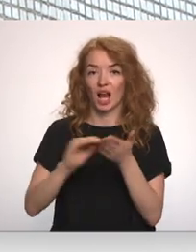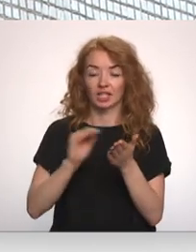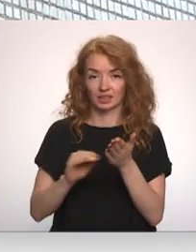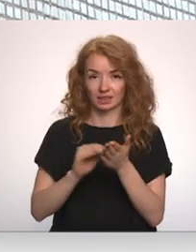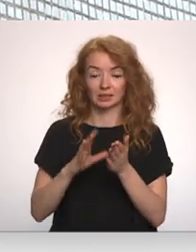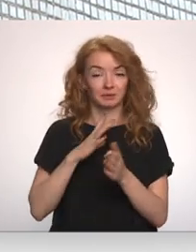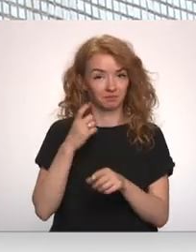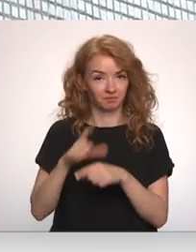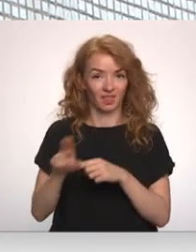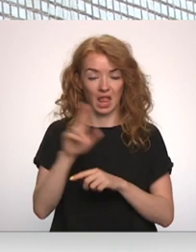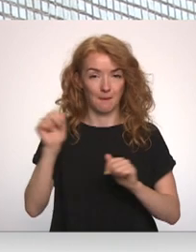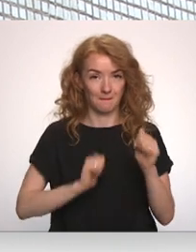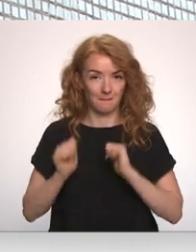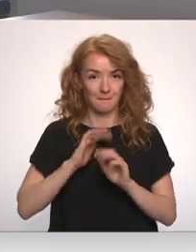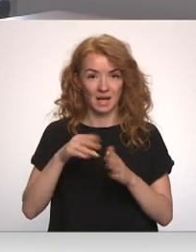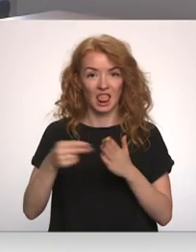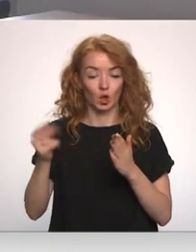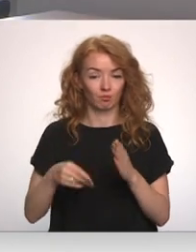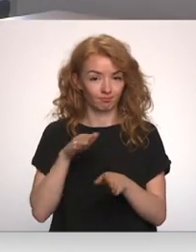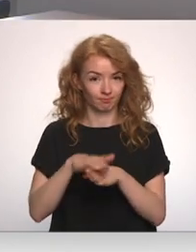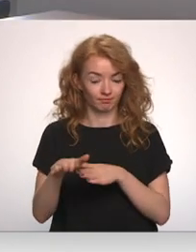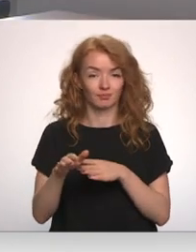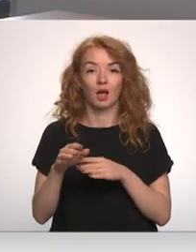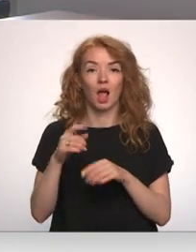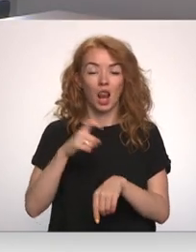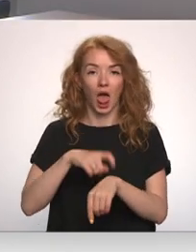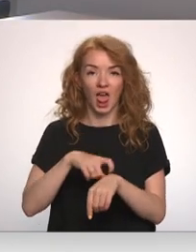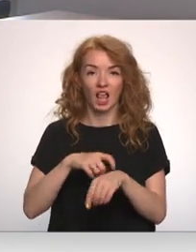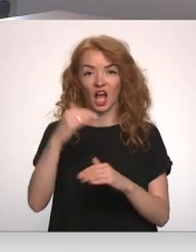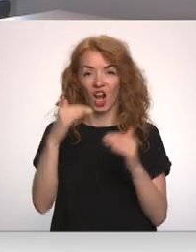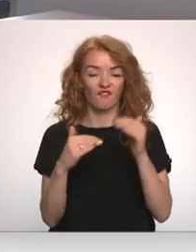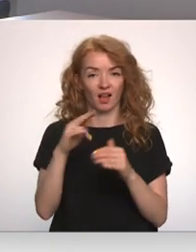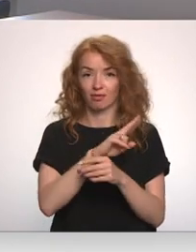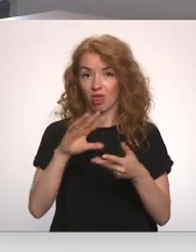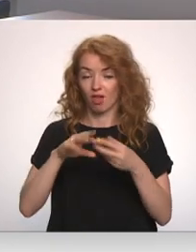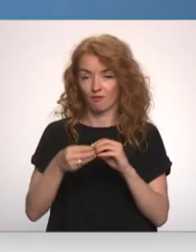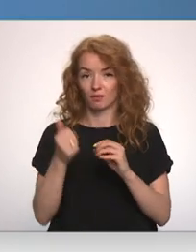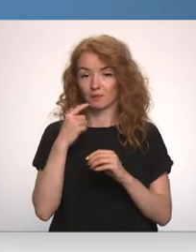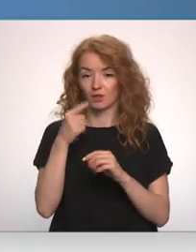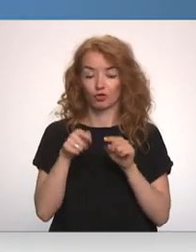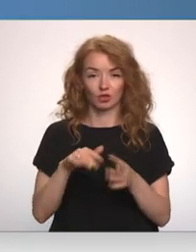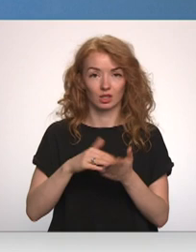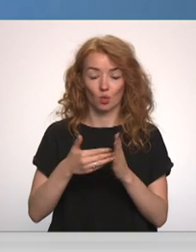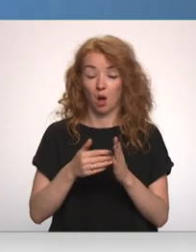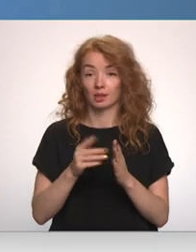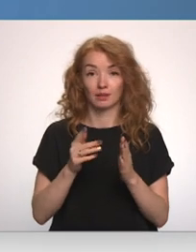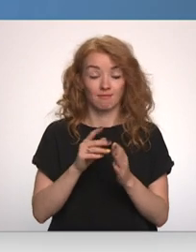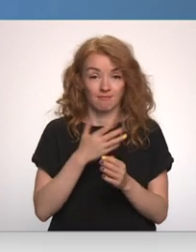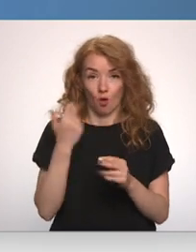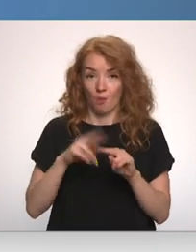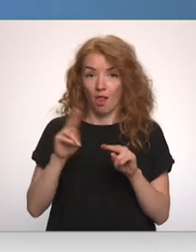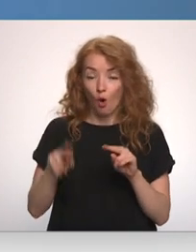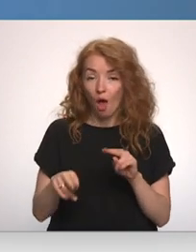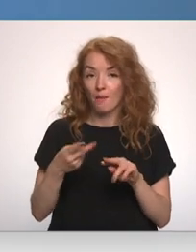izteicis neapmierinātība par līgums aizstību izpildi. Precīzāk laika grafika neievērošanu. Šī situācija absolūti ir neordināra un nepieļaujama.